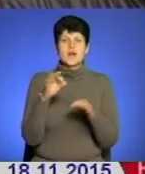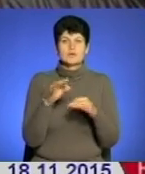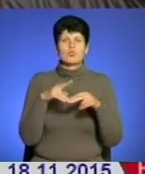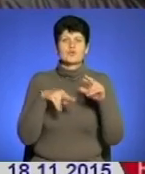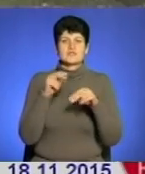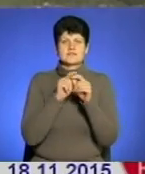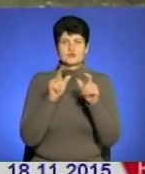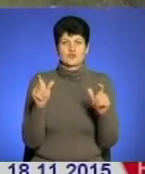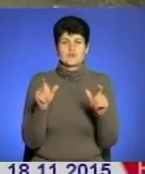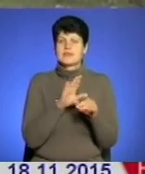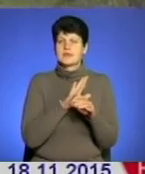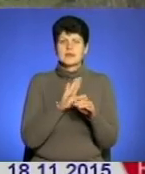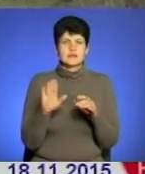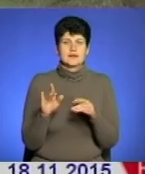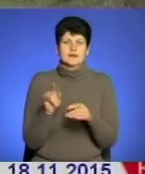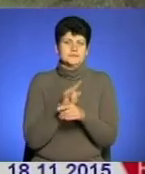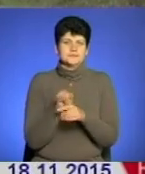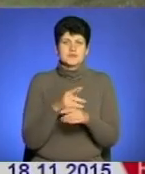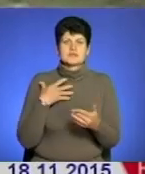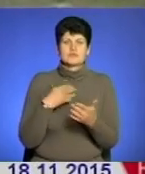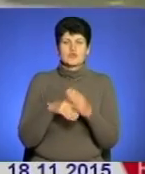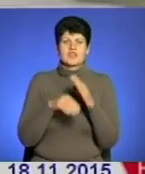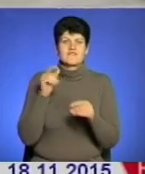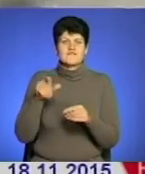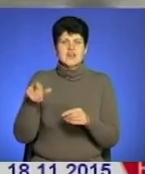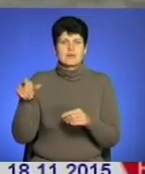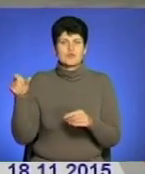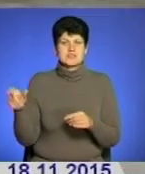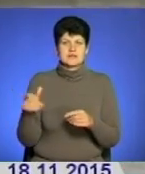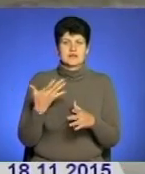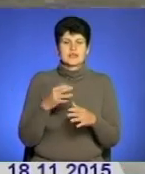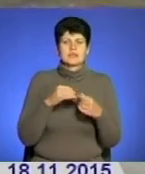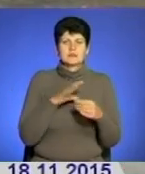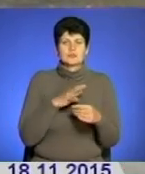школи та не підведе своїх виборців, якими б спокусами його не випробовували.